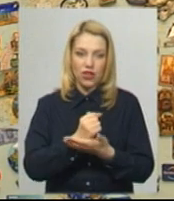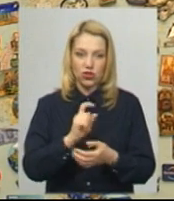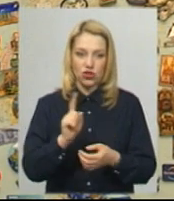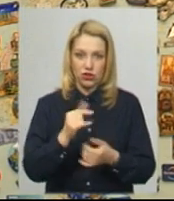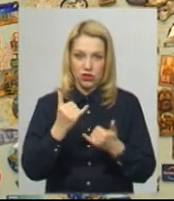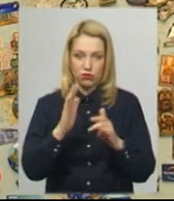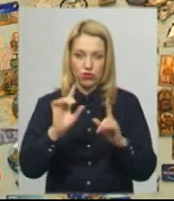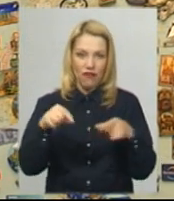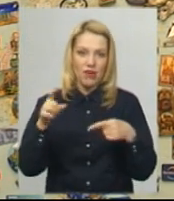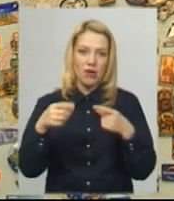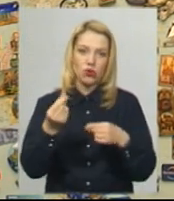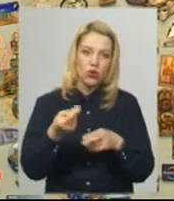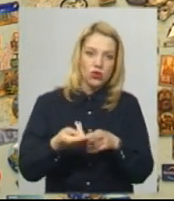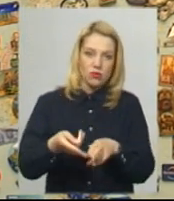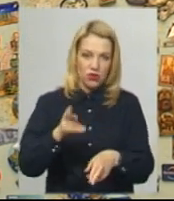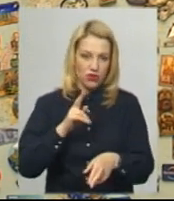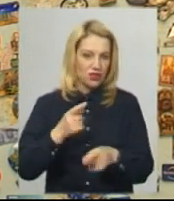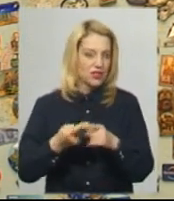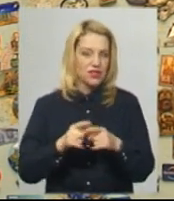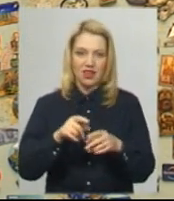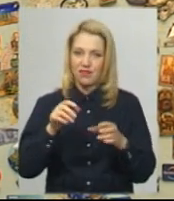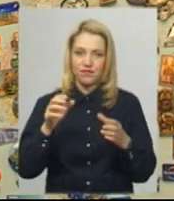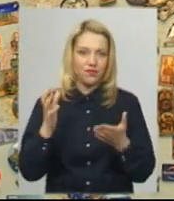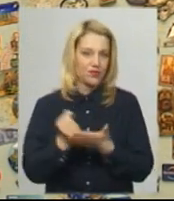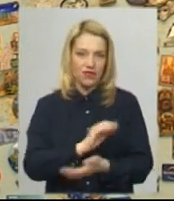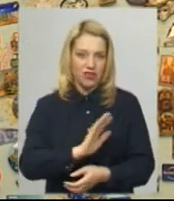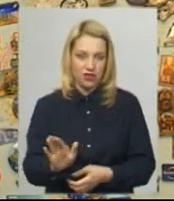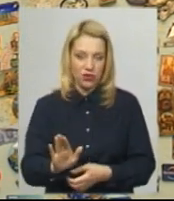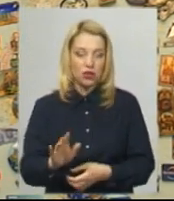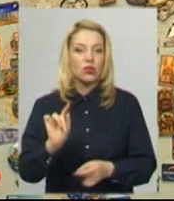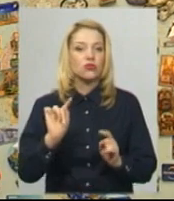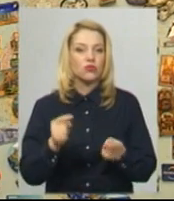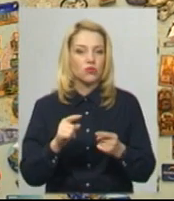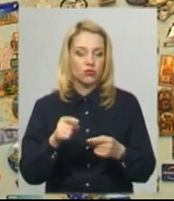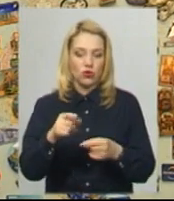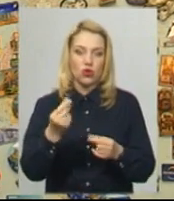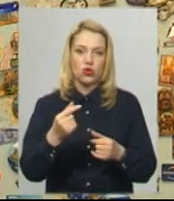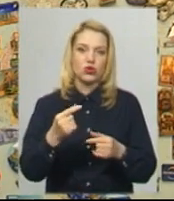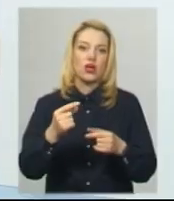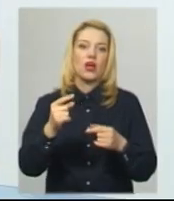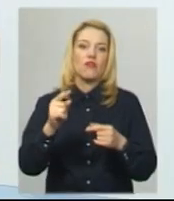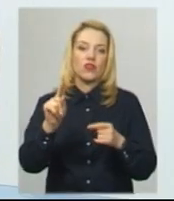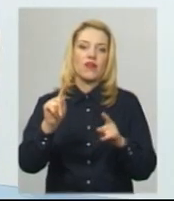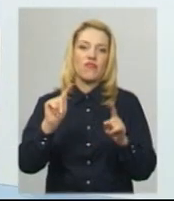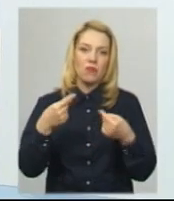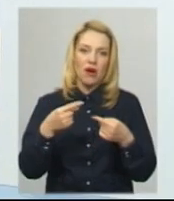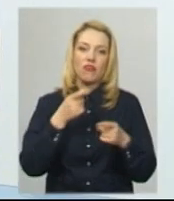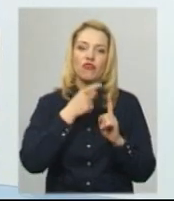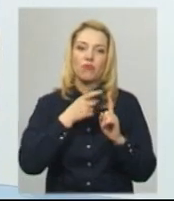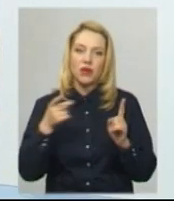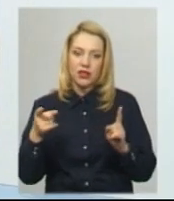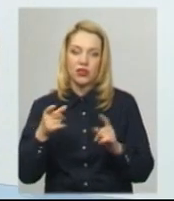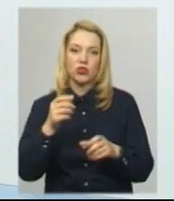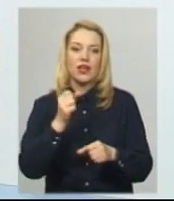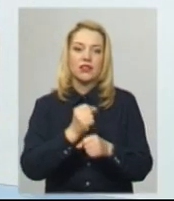будуть вимагати від турагентів повернення коштів, вони не виграють. Чому? Бо тому, що знову ж таки, вони вимагають ці кошти у період дії форс-мажор. Олександр Мерзенюк